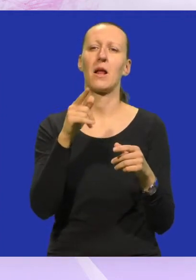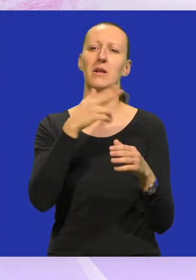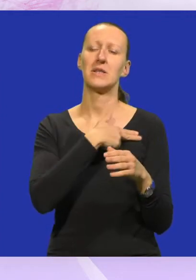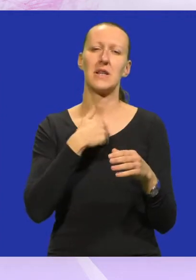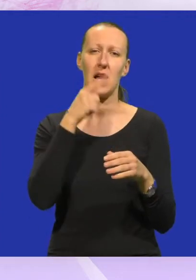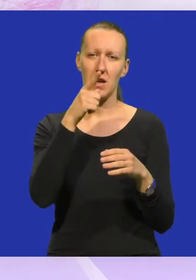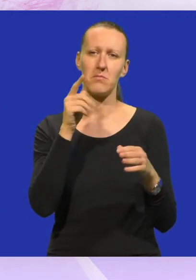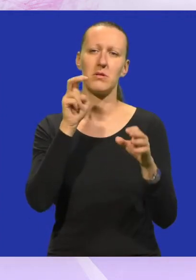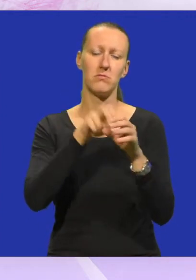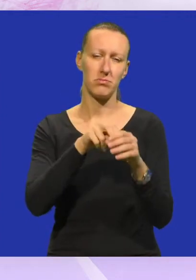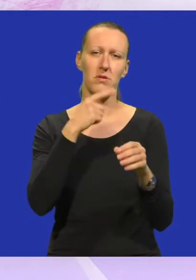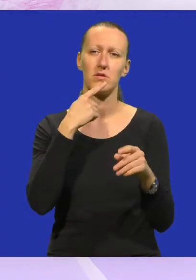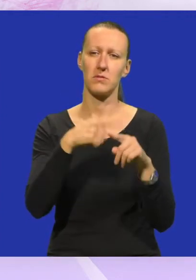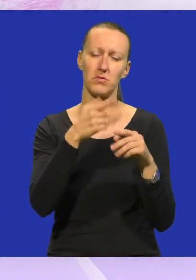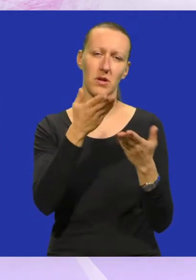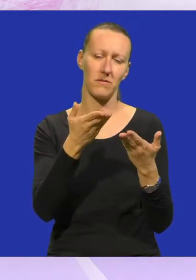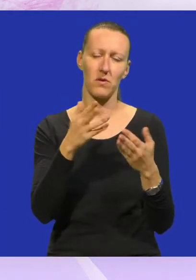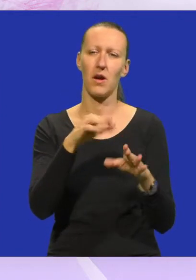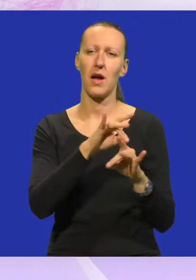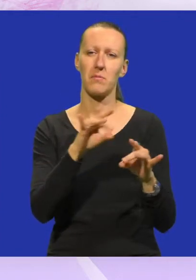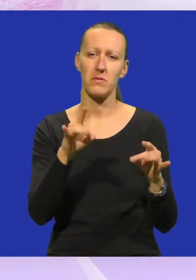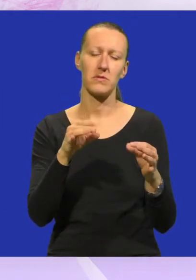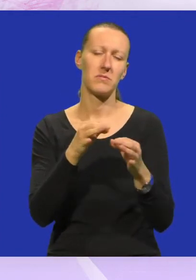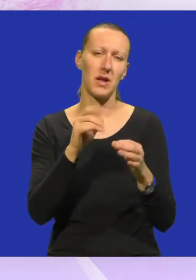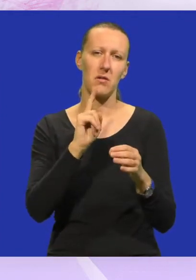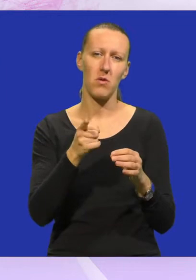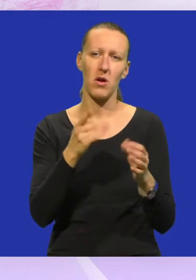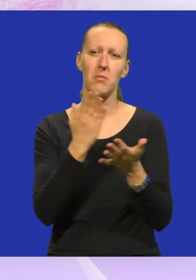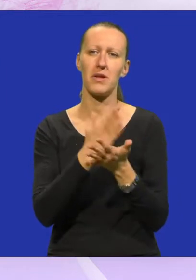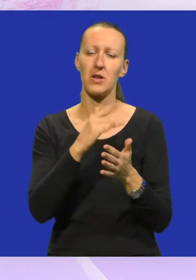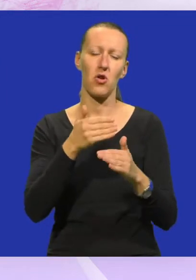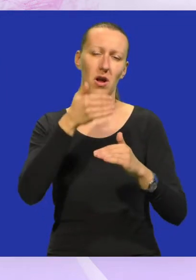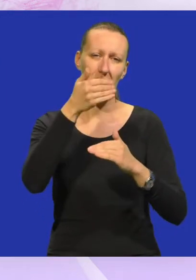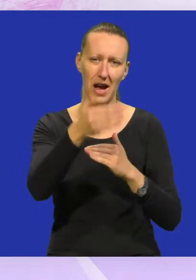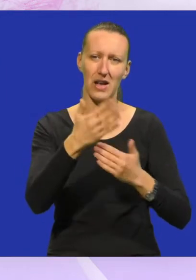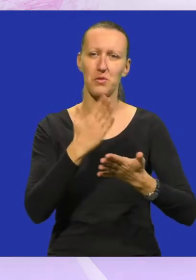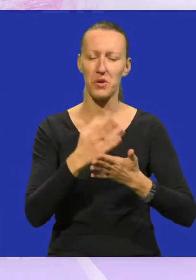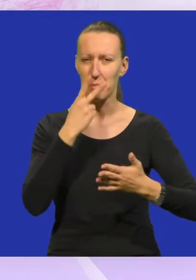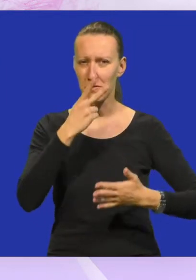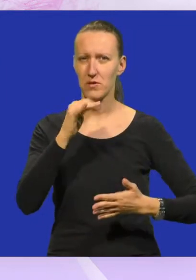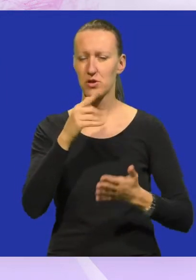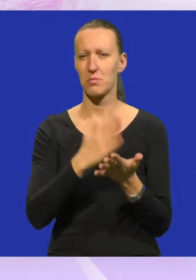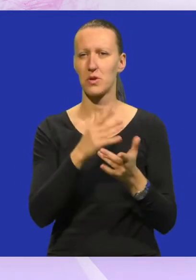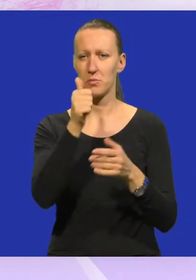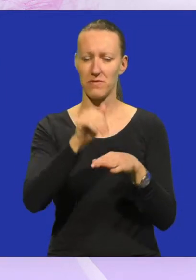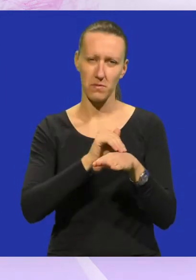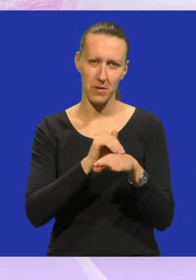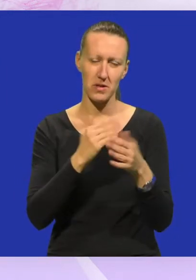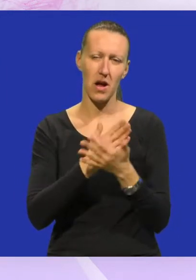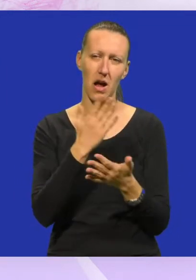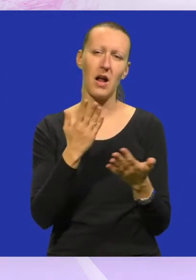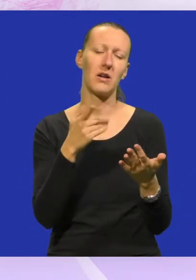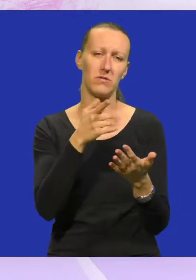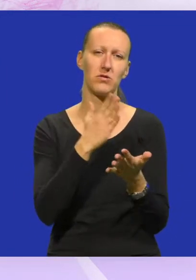Zagrebački festival, koji će se zbog, evo, epidemioloških mjera morat udržat nešto kasnije. Bilo je predviđeno da će biti u prvom mjesecu, no,